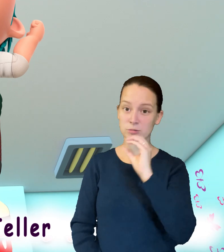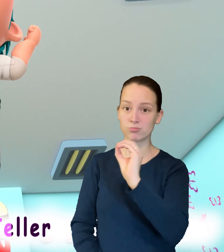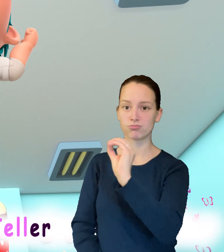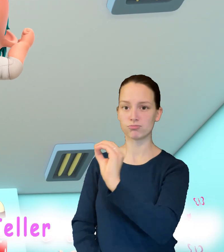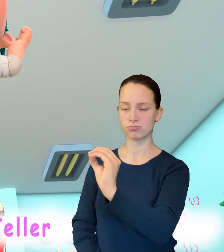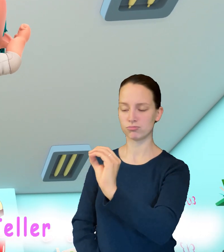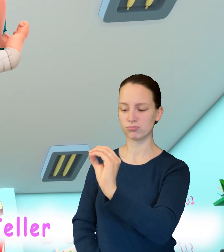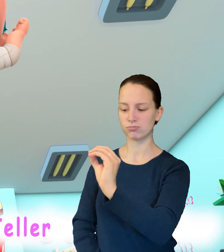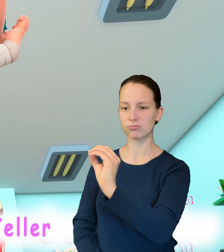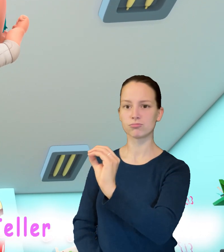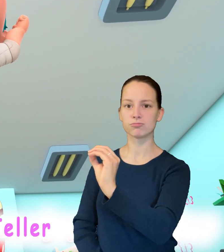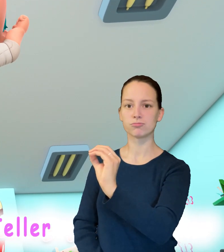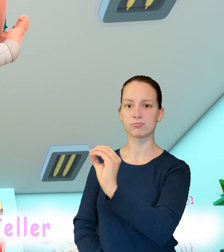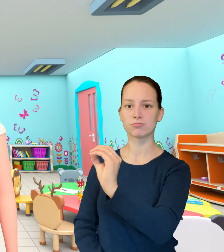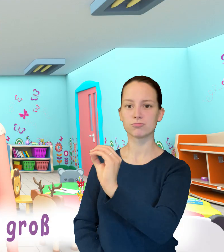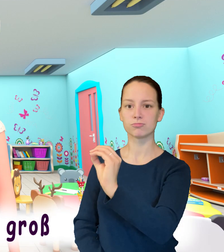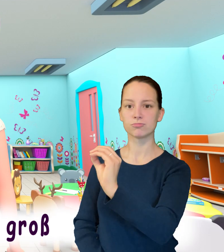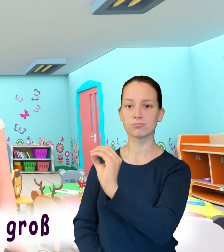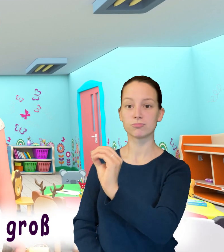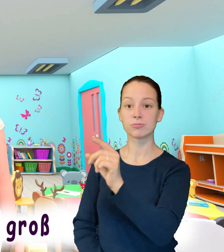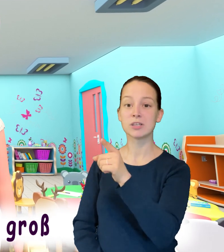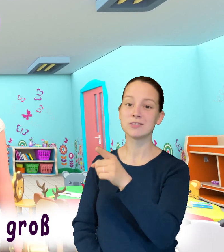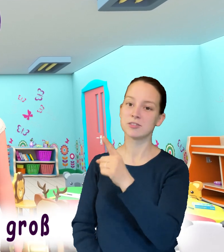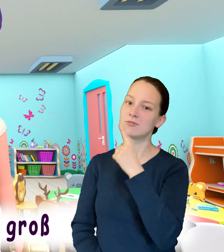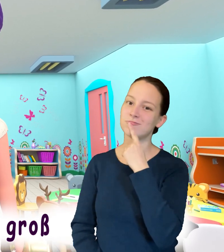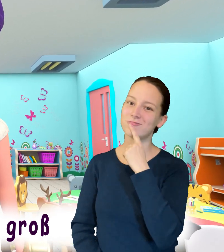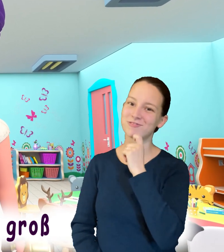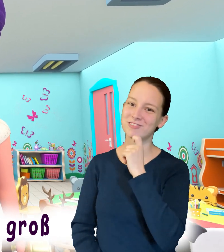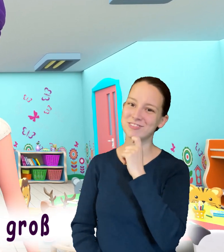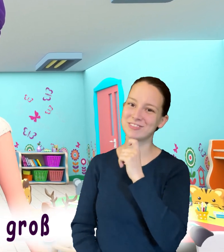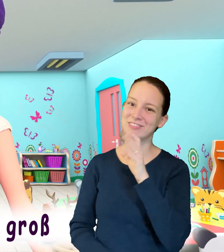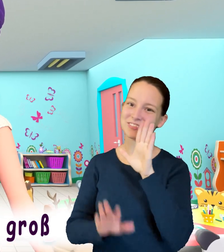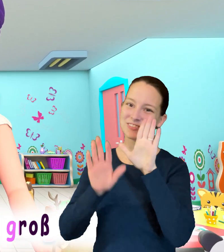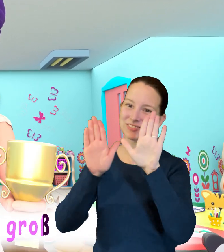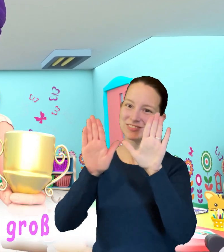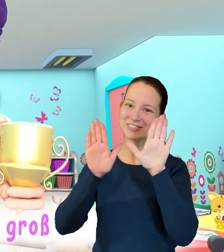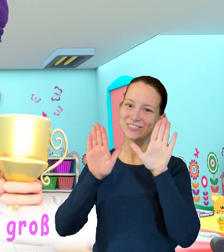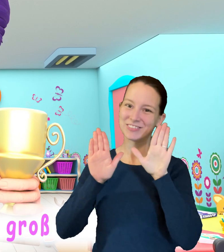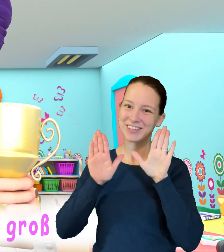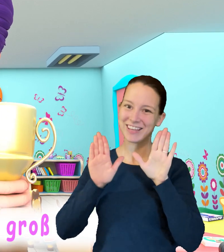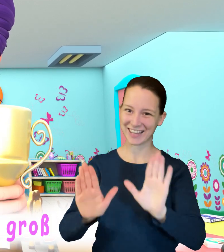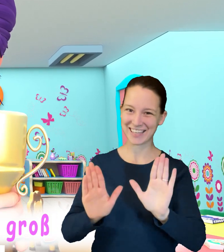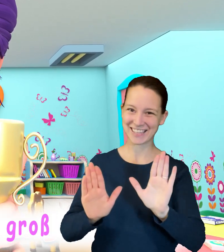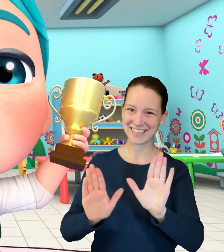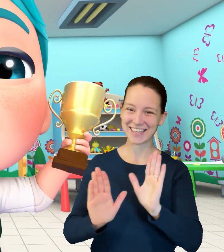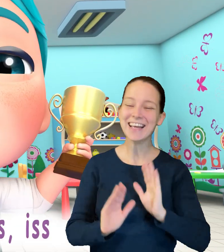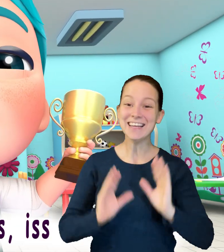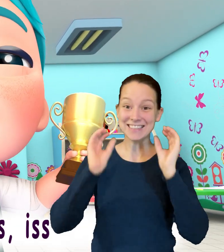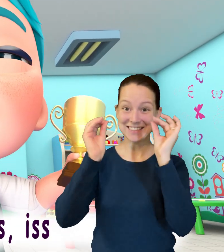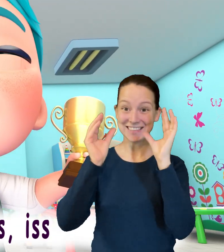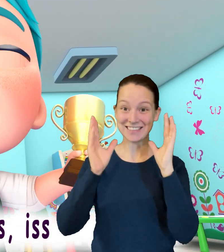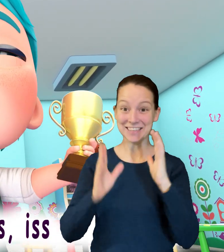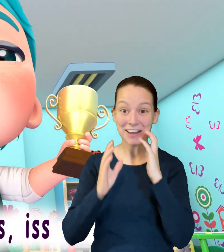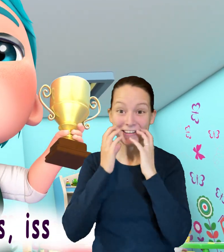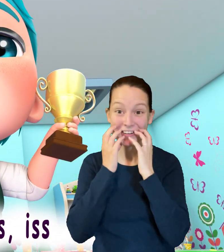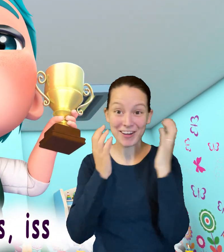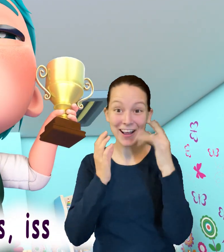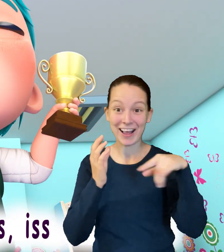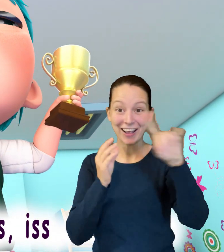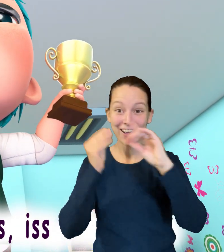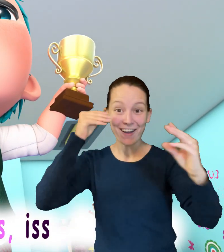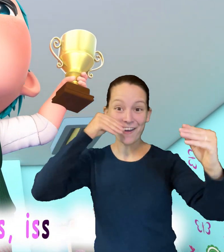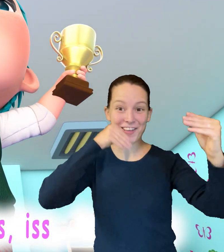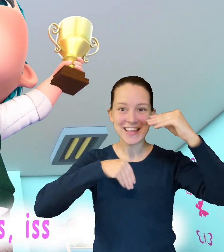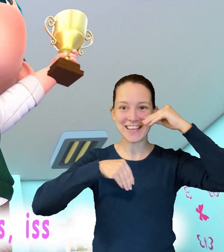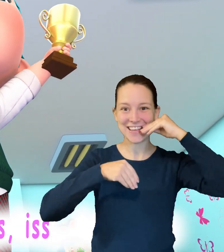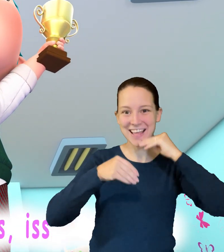Zwei rote Äpfel auf meinem Teller, so schön rot und so schön groß,